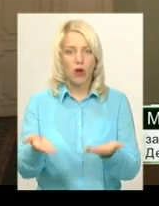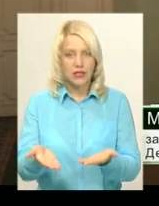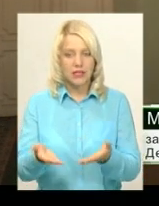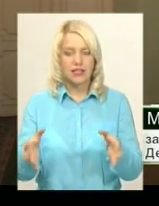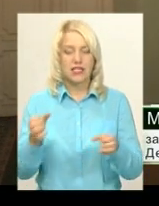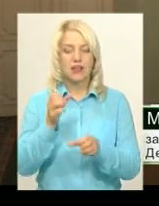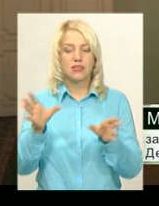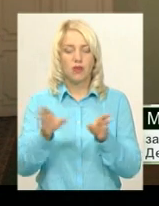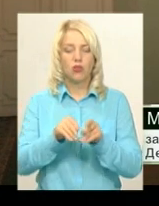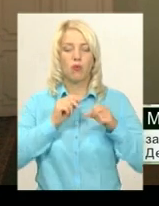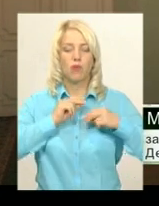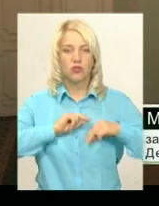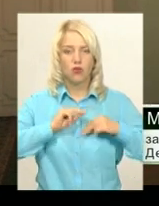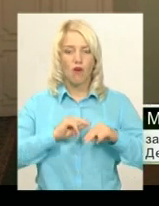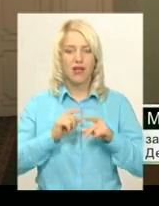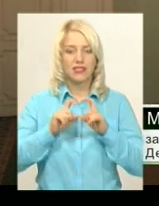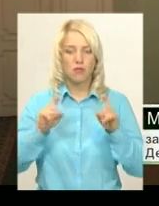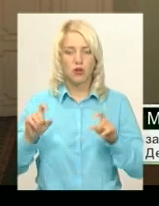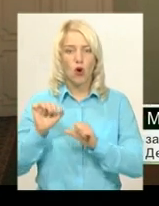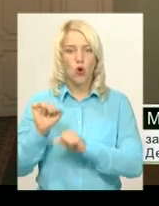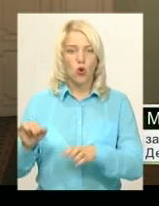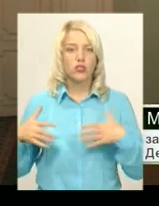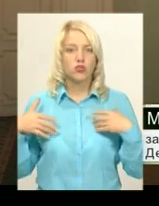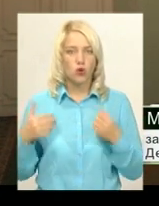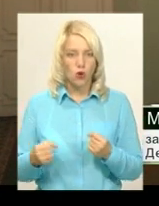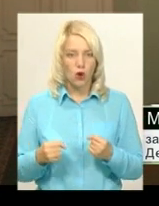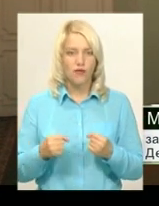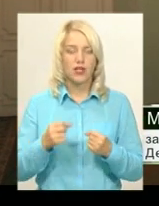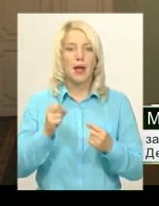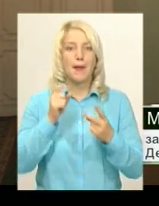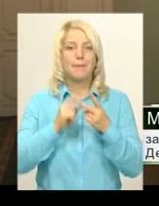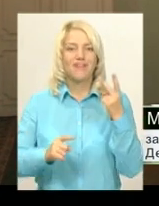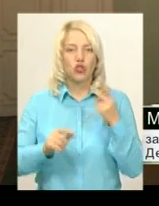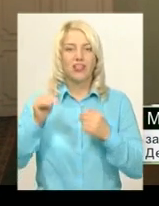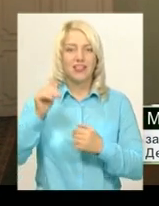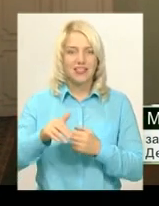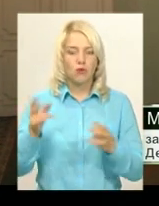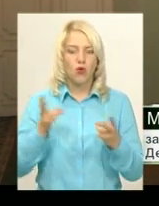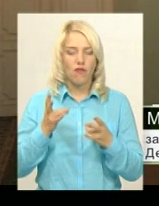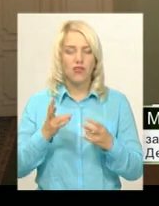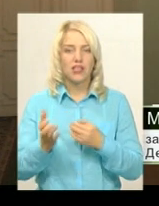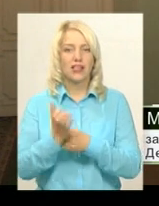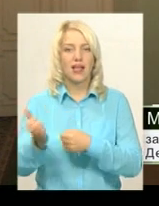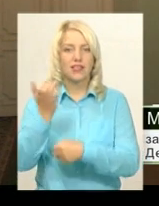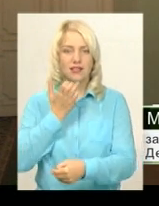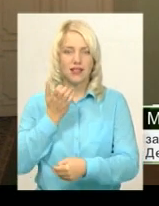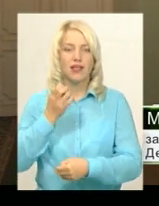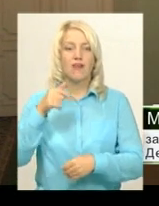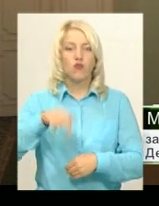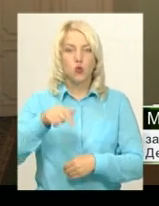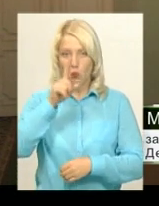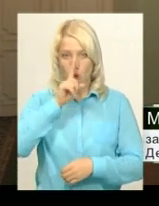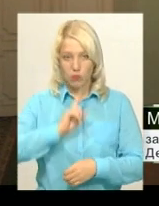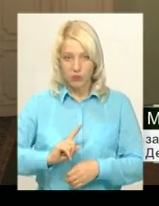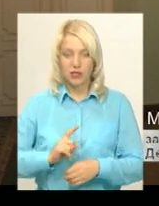Департаментом охорони здоров'я, півтора тисячі нам має надійти в цьому місяці. І так до